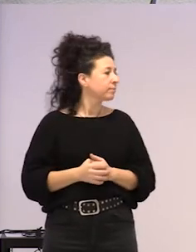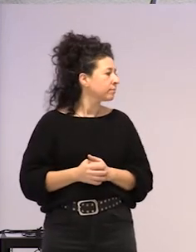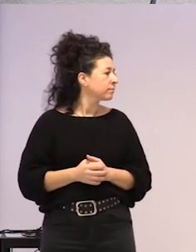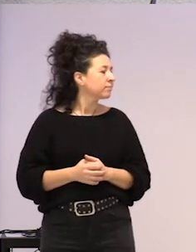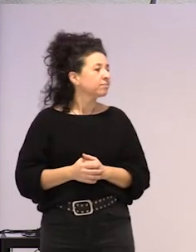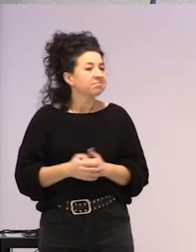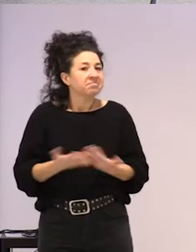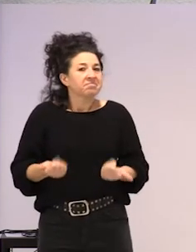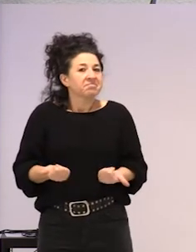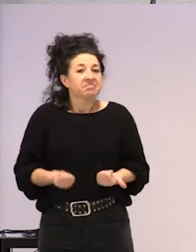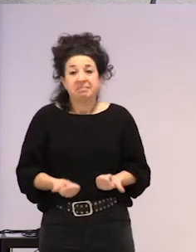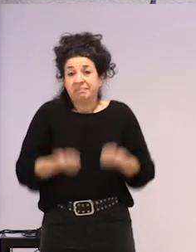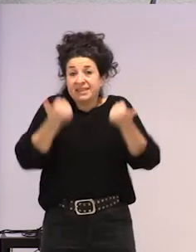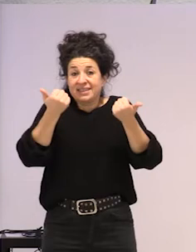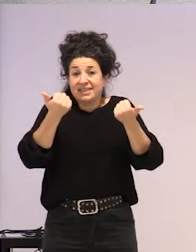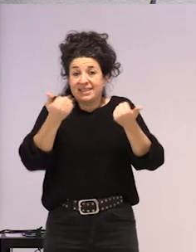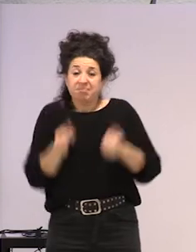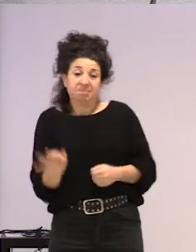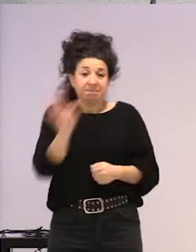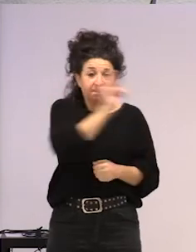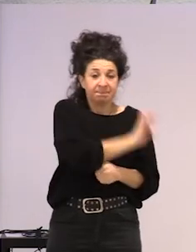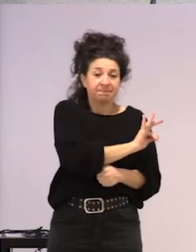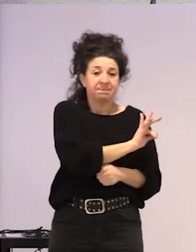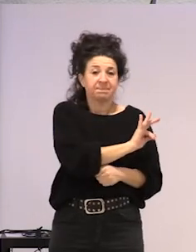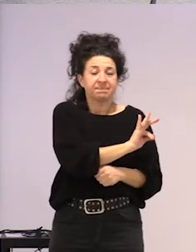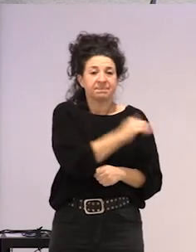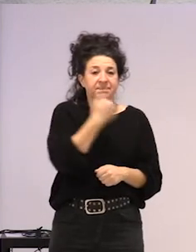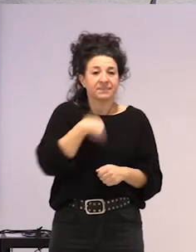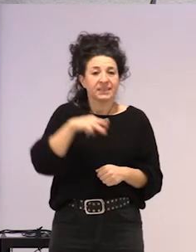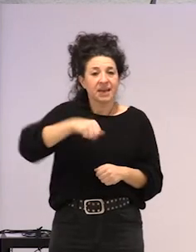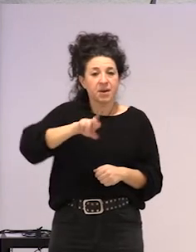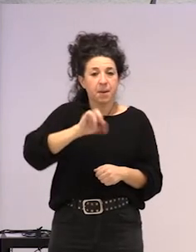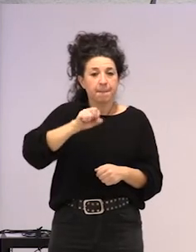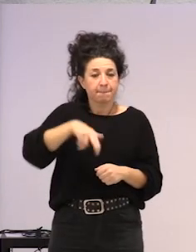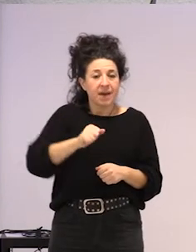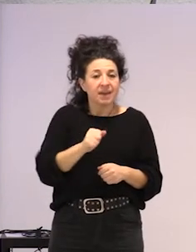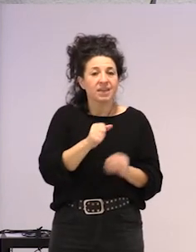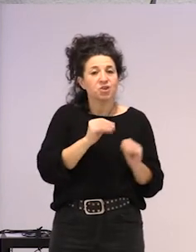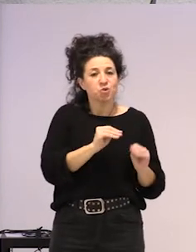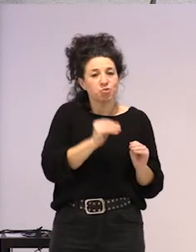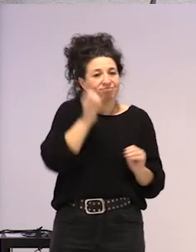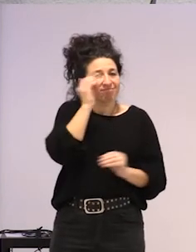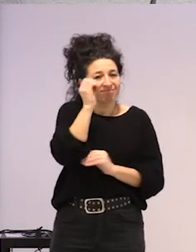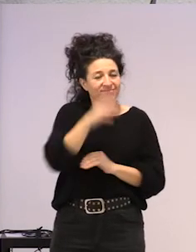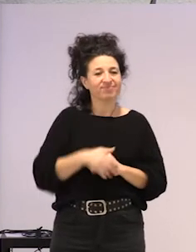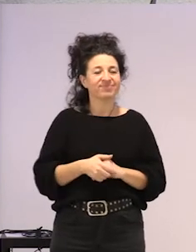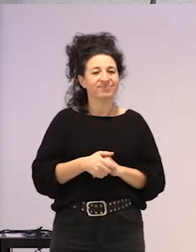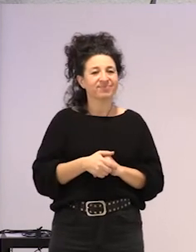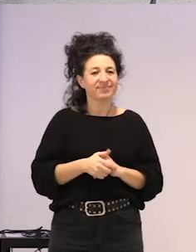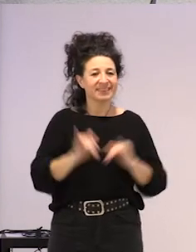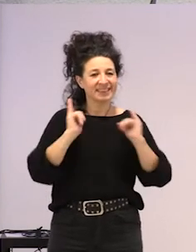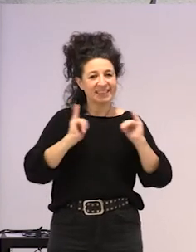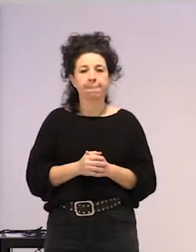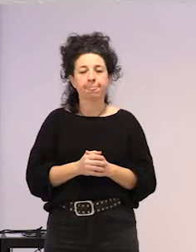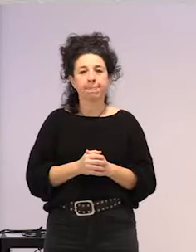Eta, bueno, bat ezteni, babet, dut ziko zaituzetzen ari baina, eta, eta, bueno, eta,